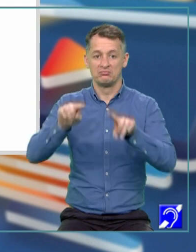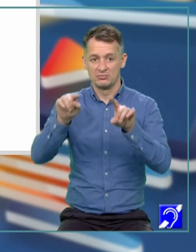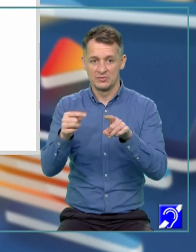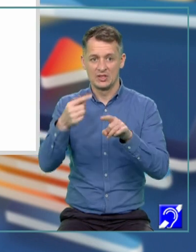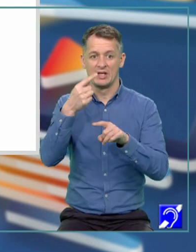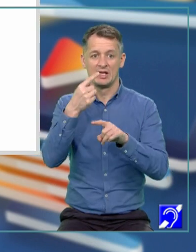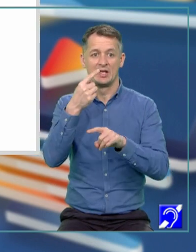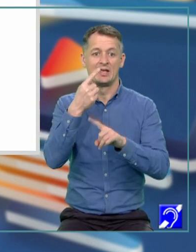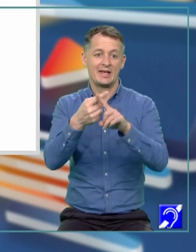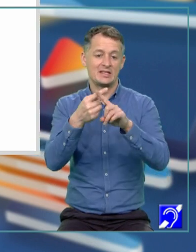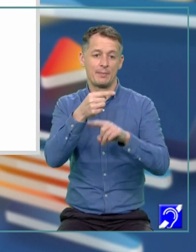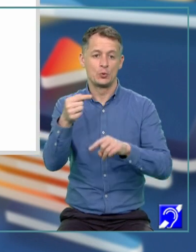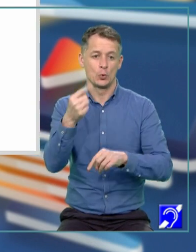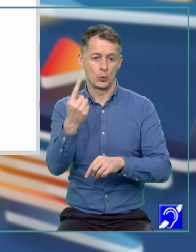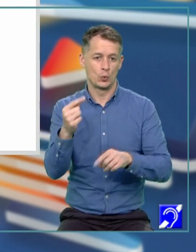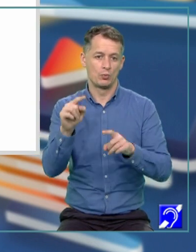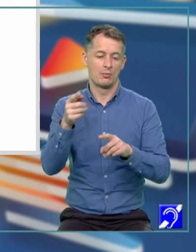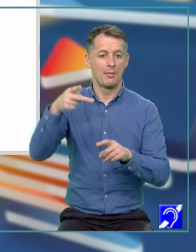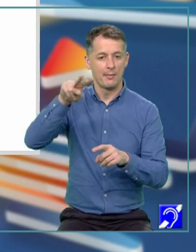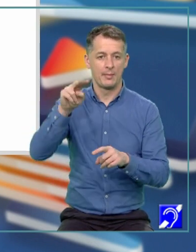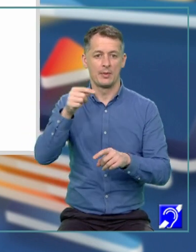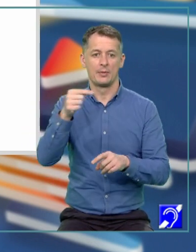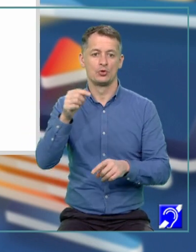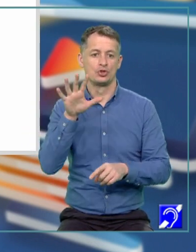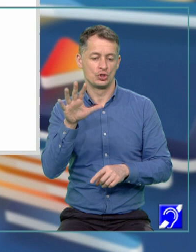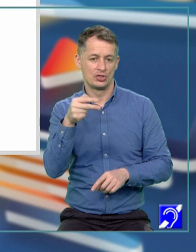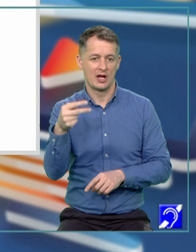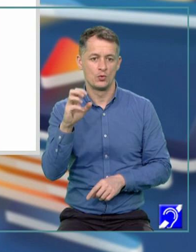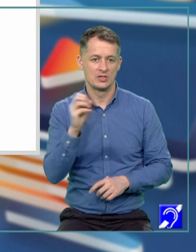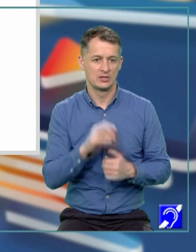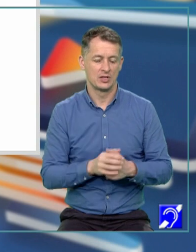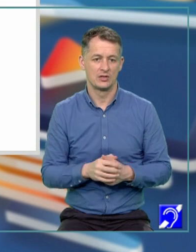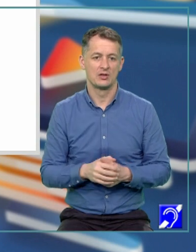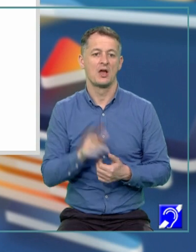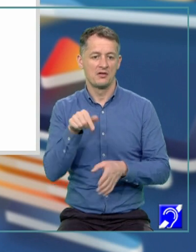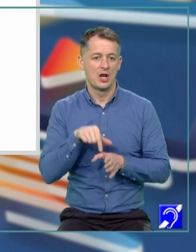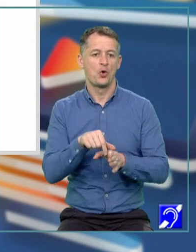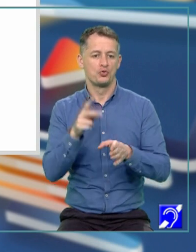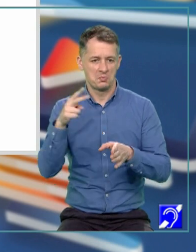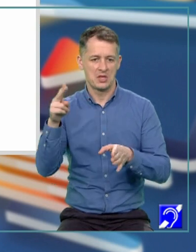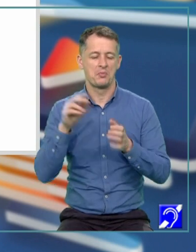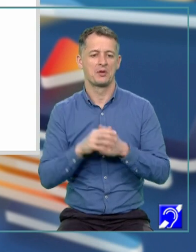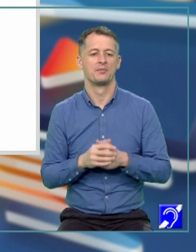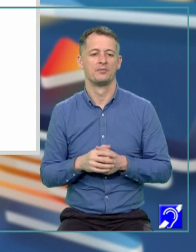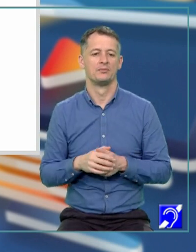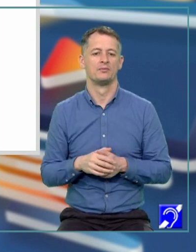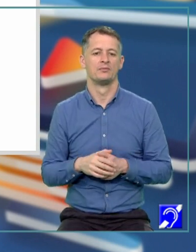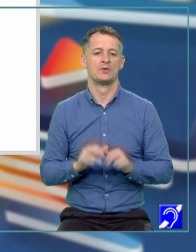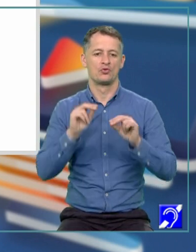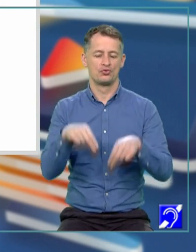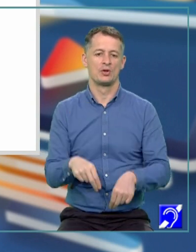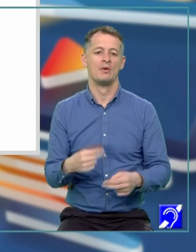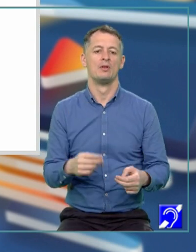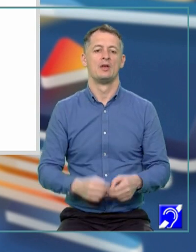5, egal cu 0. Asta ne conduce la o ecuație echivalentă, și anume, X minus 1